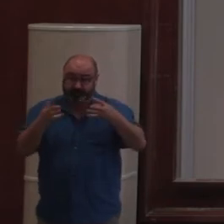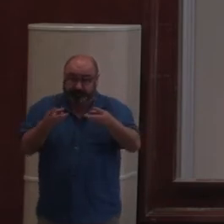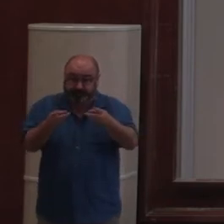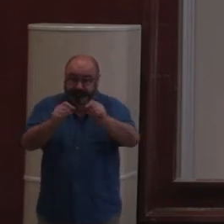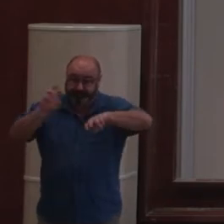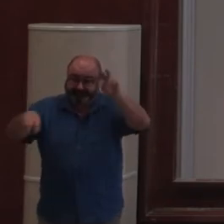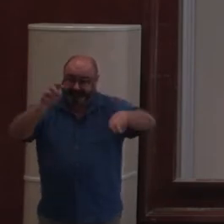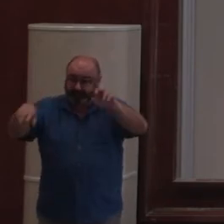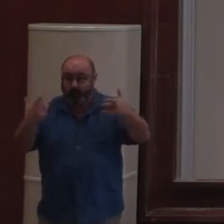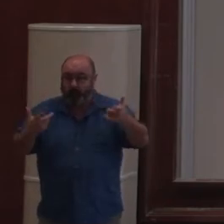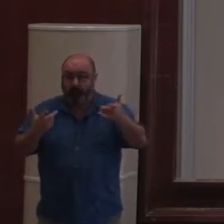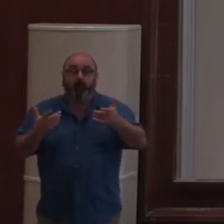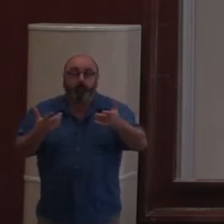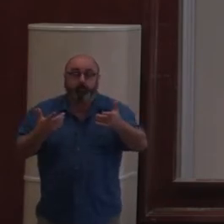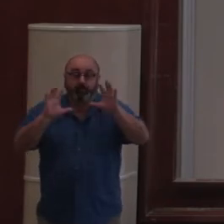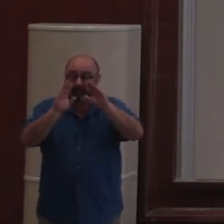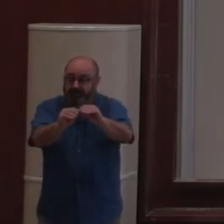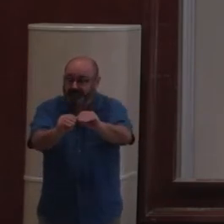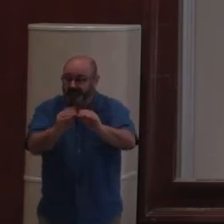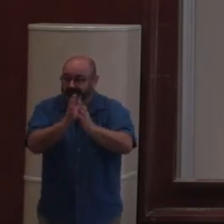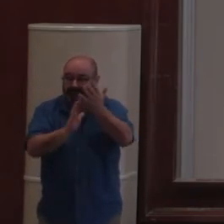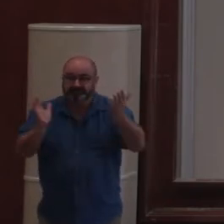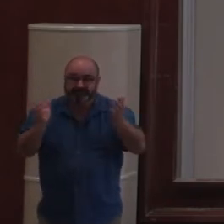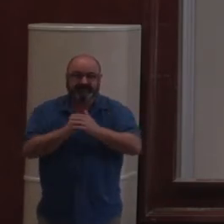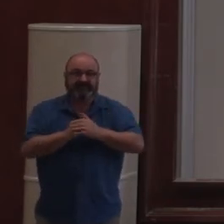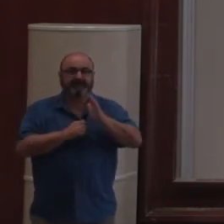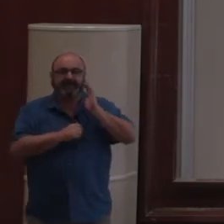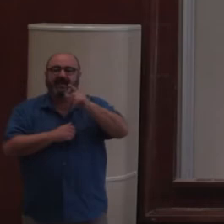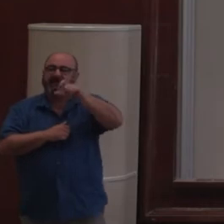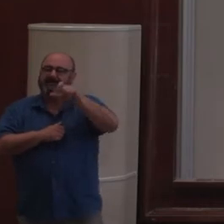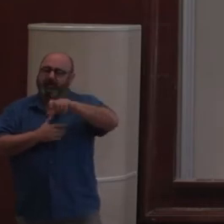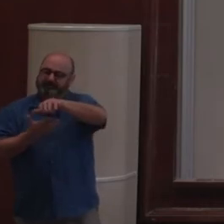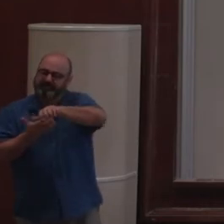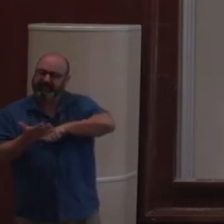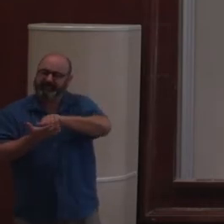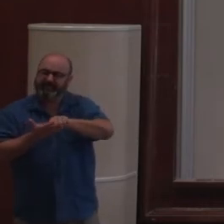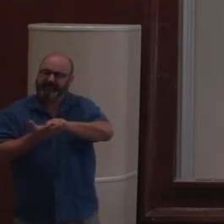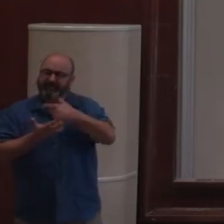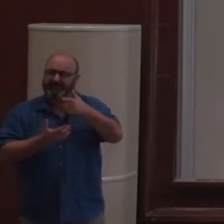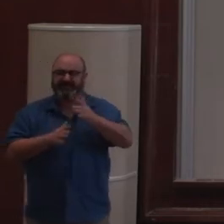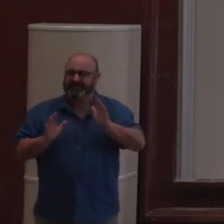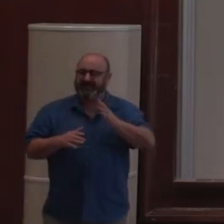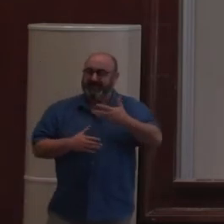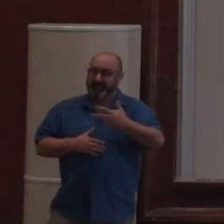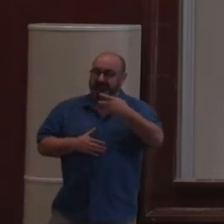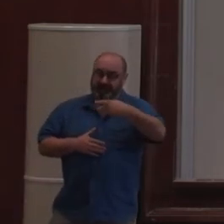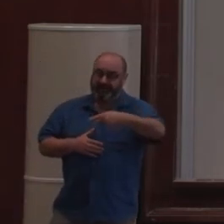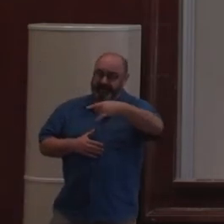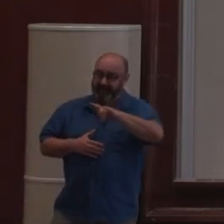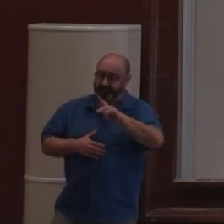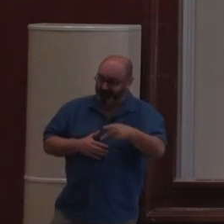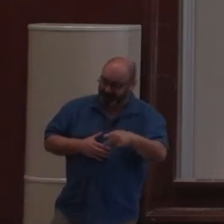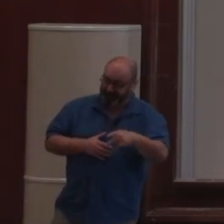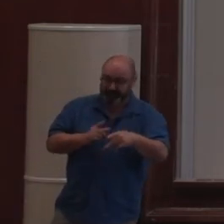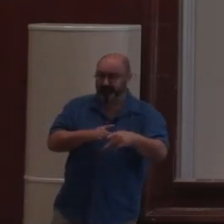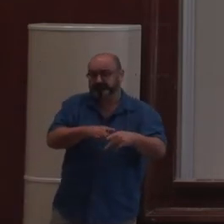Ou est-ce qu'il faut essayer d'atteindre un incendie ? Et ce qu'elle n'explique à personne, je ne pas vous faire l'article en entier, mais c'est que de moins en moins, PHP, et on pourrait dire la même